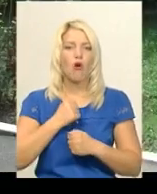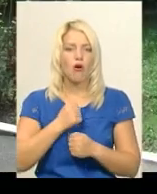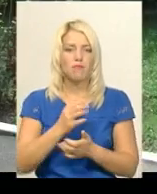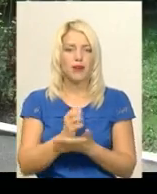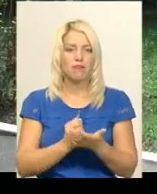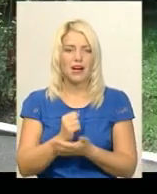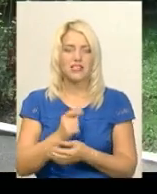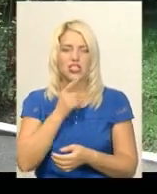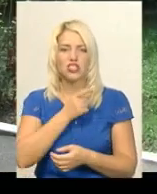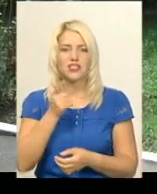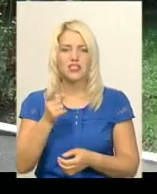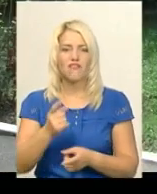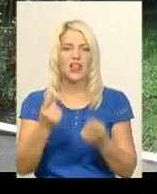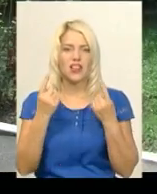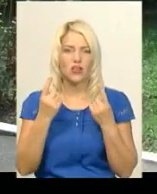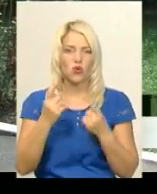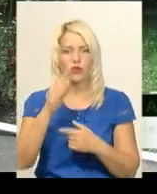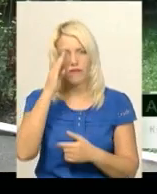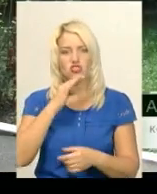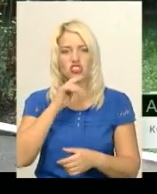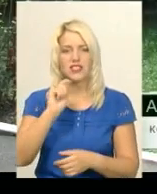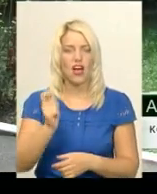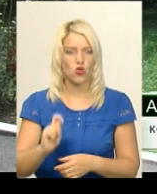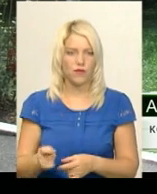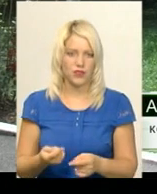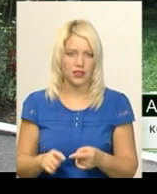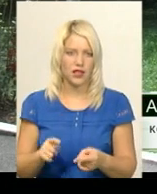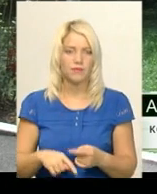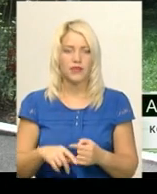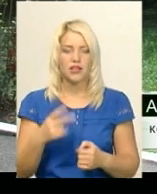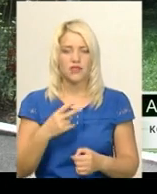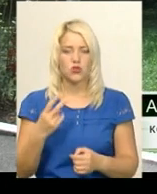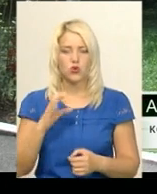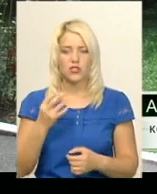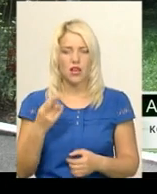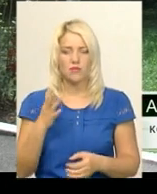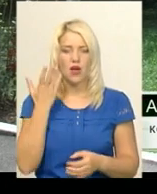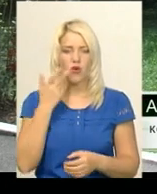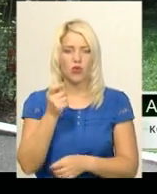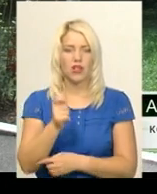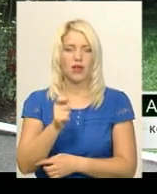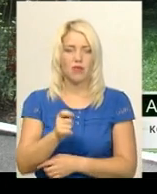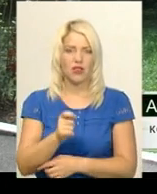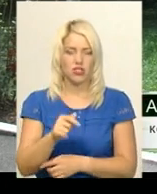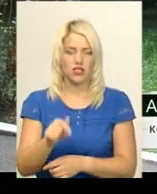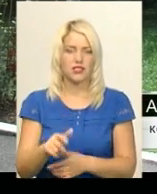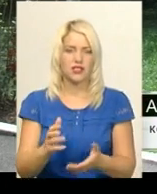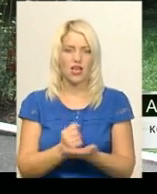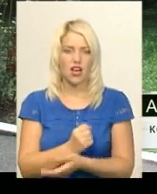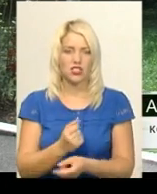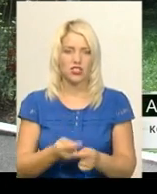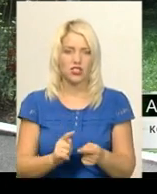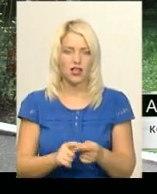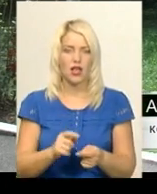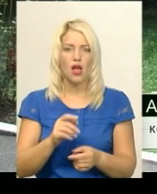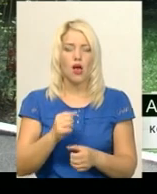Перший випадок нам повідомили 28 серпня, коли рибаки, які на місці рибачили, знайшли предмет, схожий на